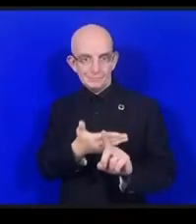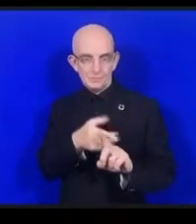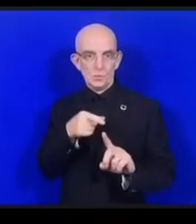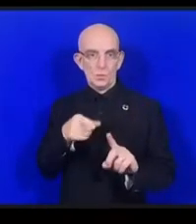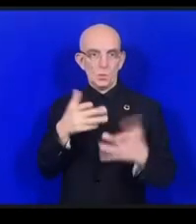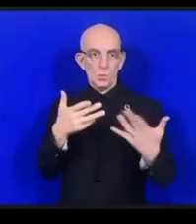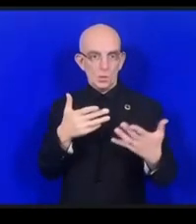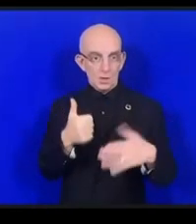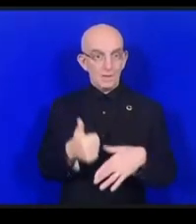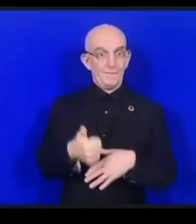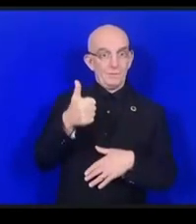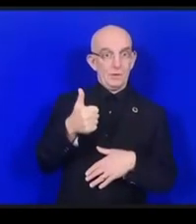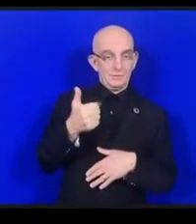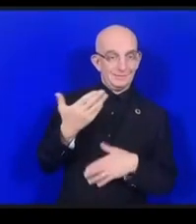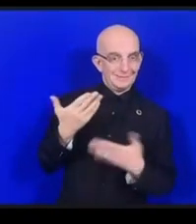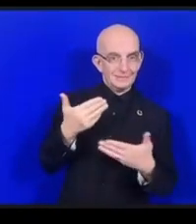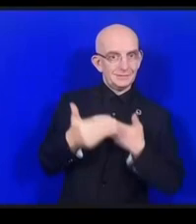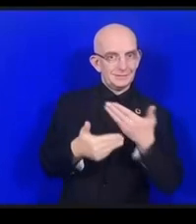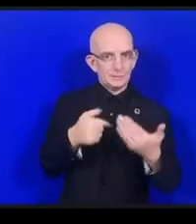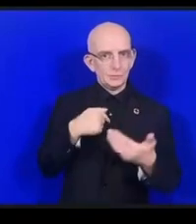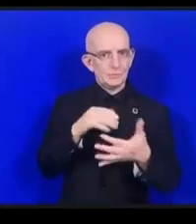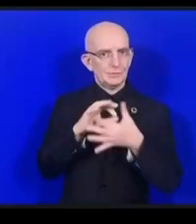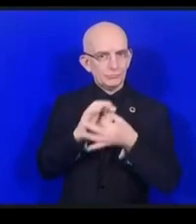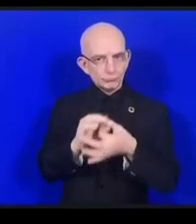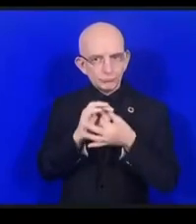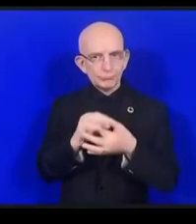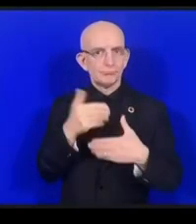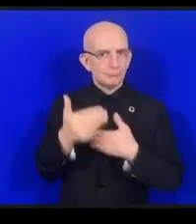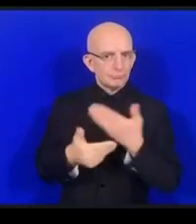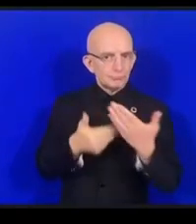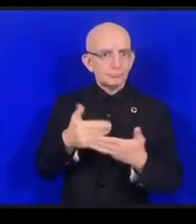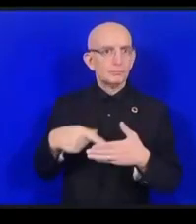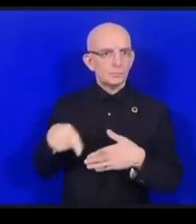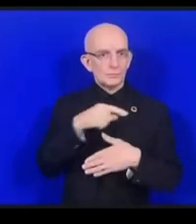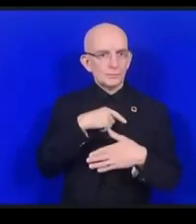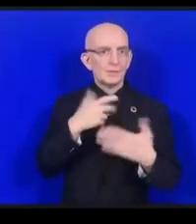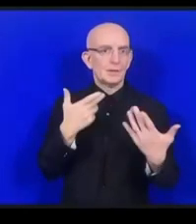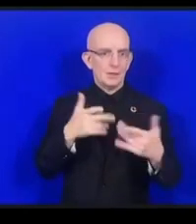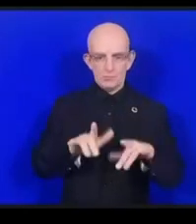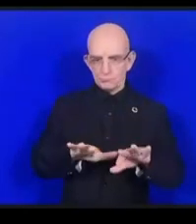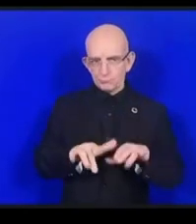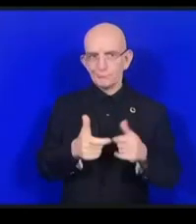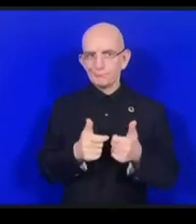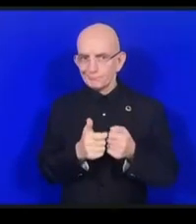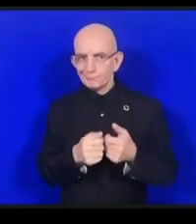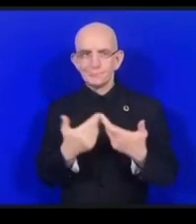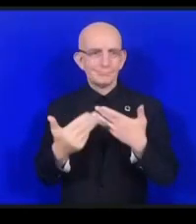ーネットを私たち頻繁に毎日生活の中で活用していましたそして